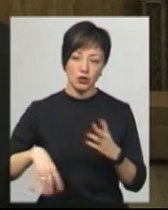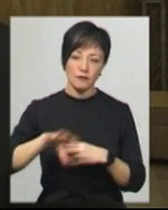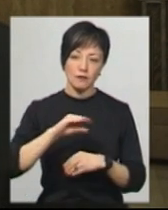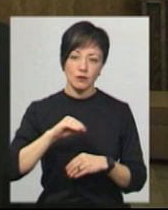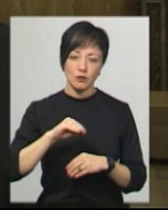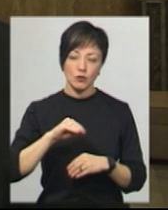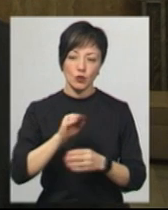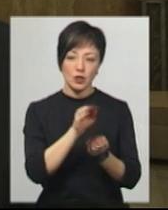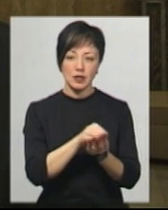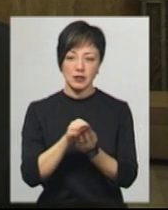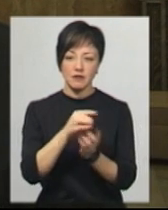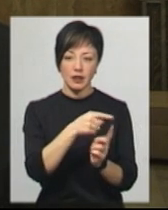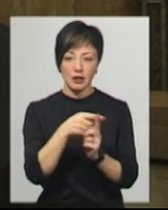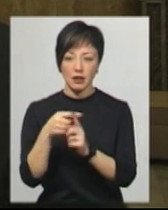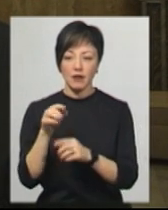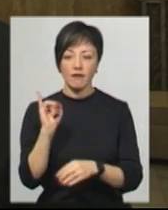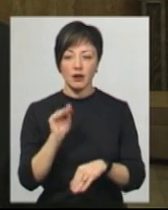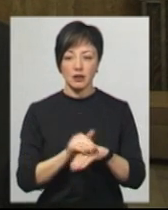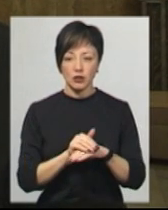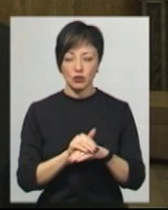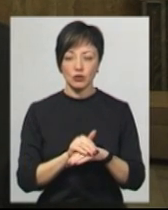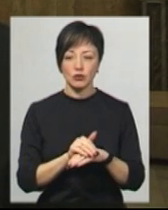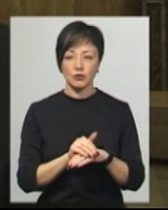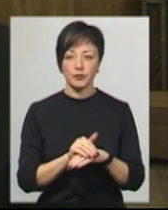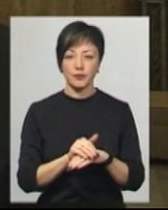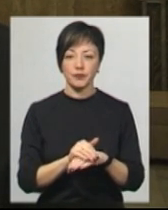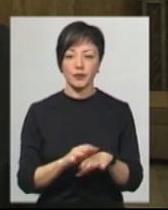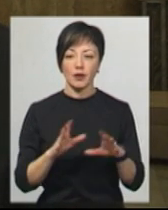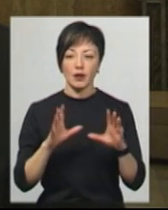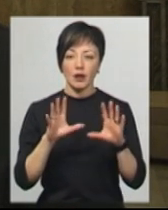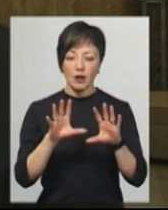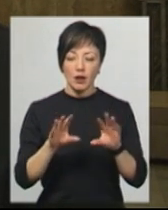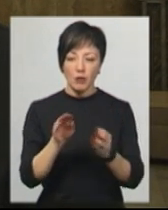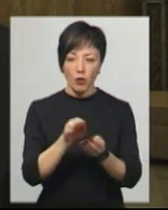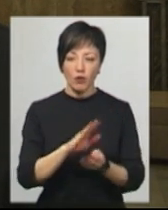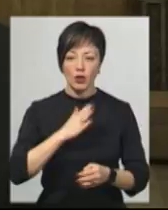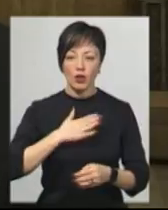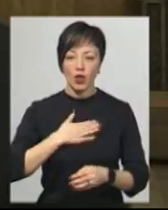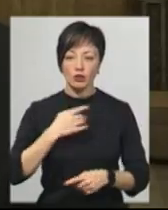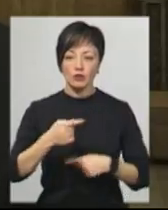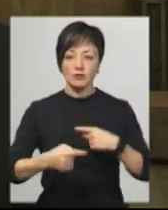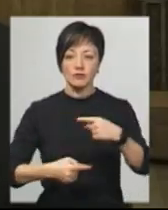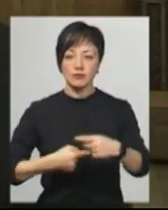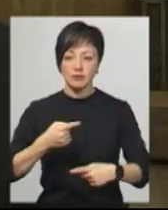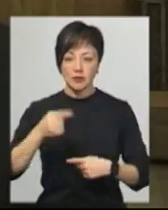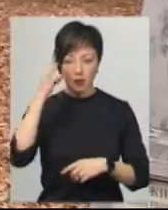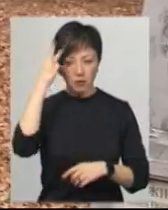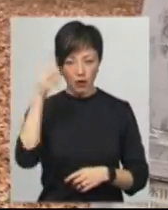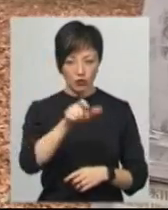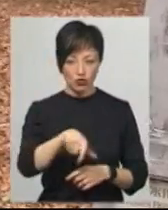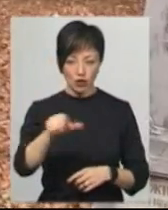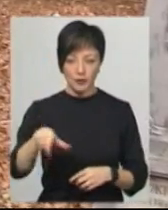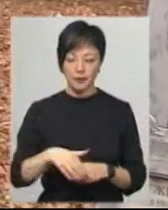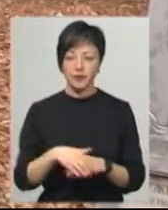цвинтарі і фактично покоїться наш генетичний код проскорівчан, хмельничан.